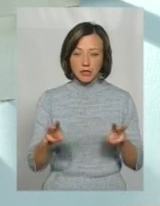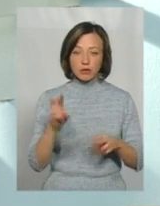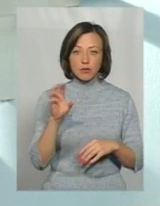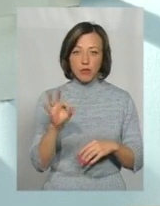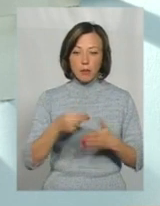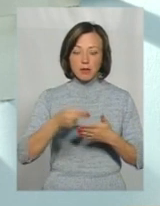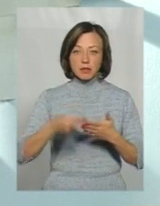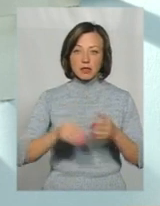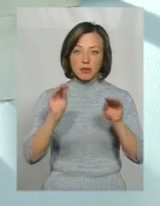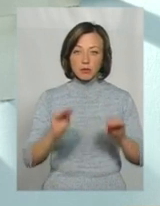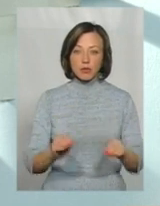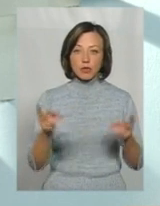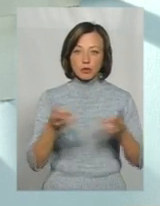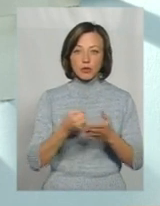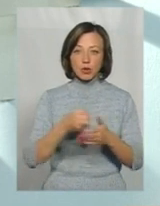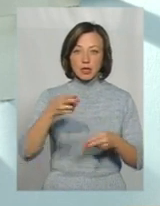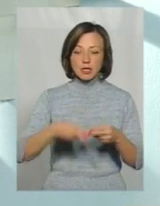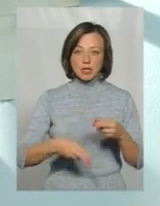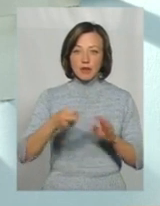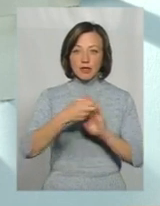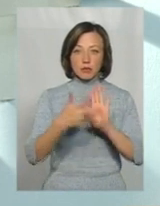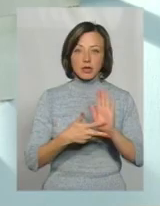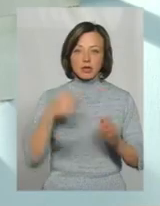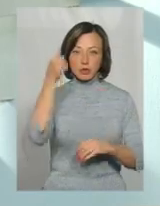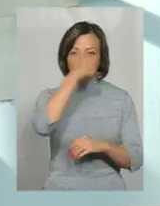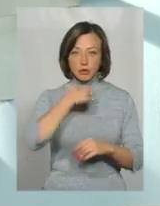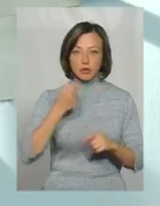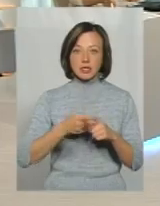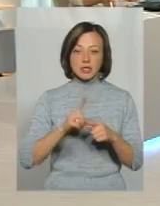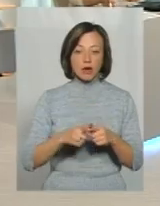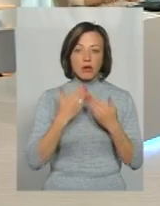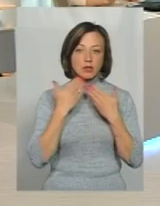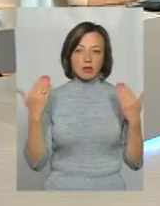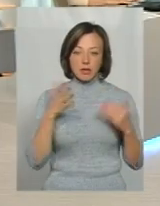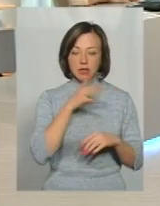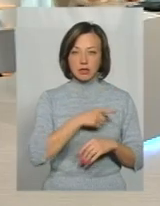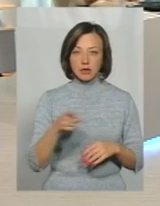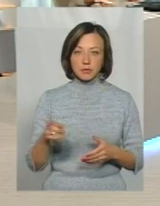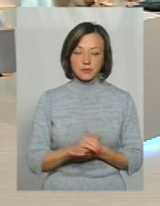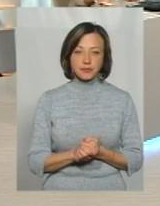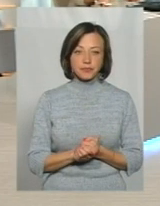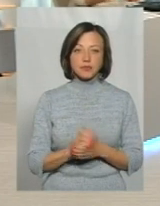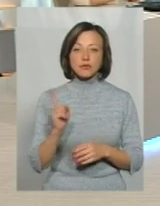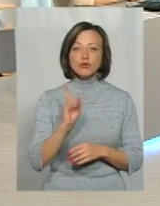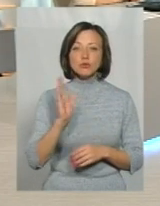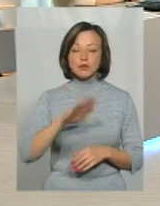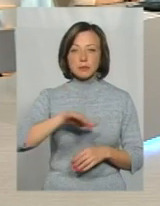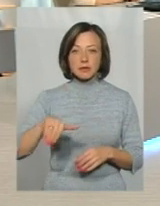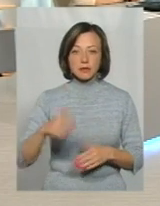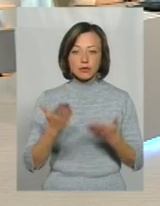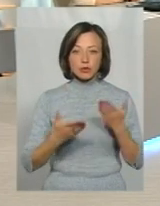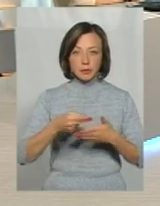підписати декларацію потрібно до кінця 2018 року. Це вже граничний останній період. Що буде після, якщо не буде